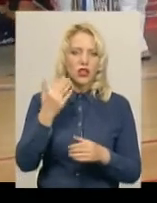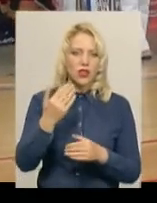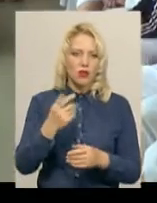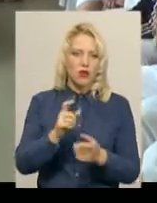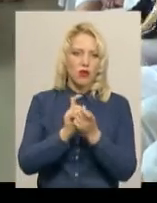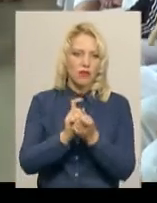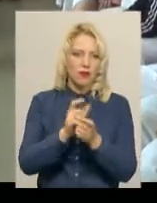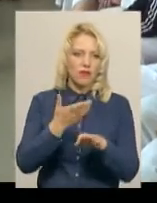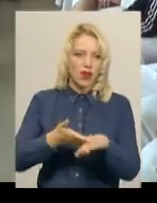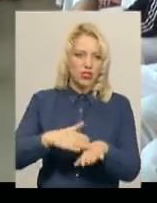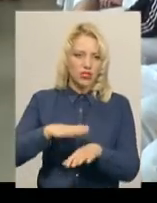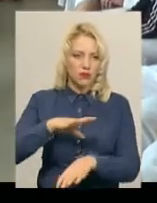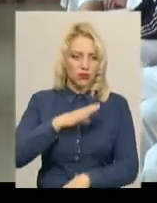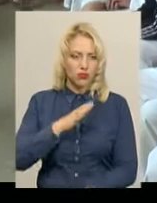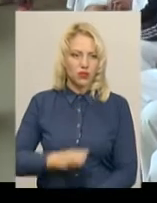був важким.